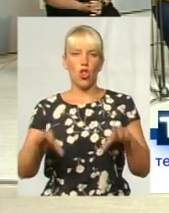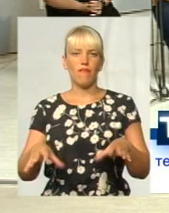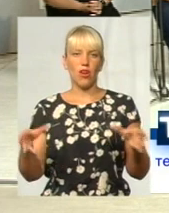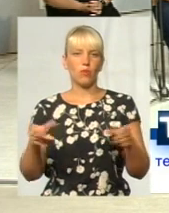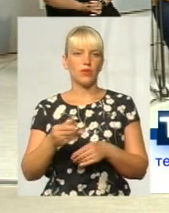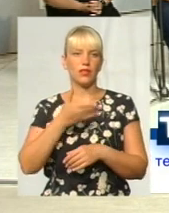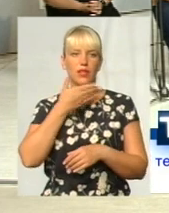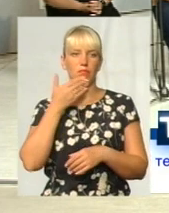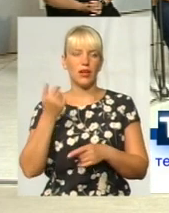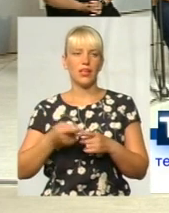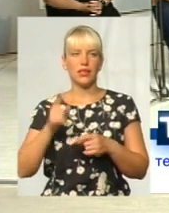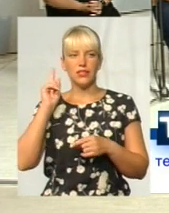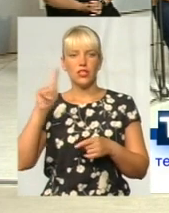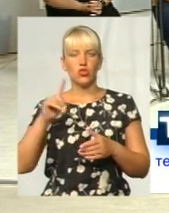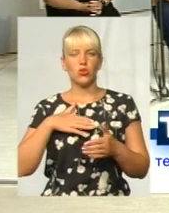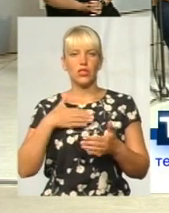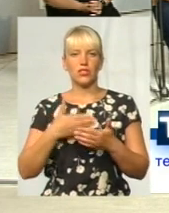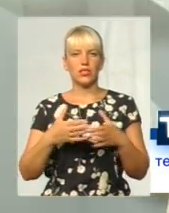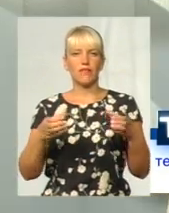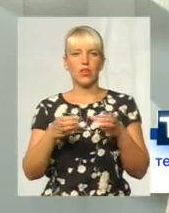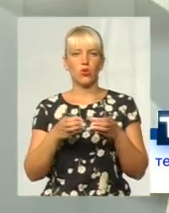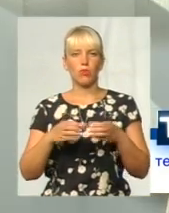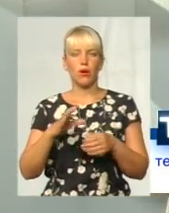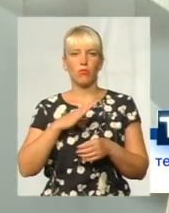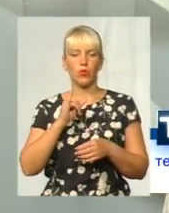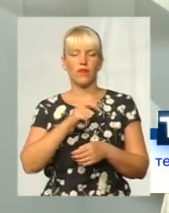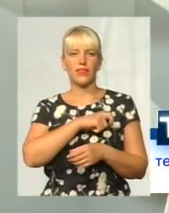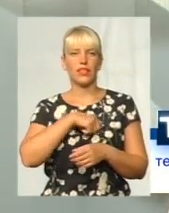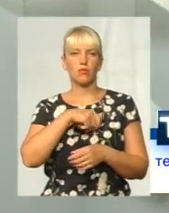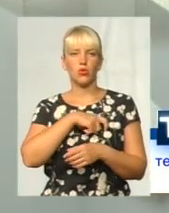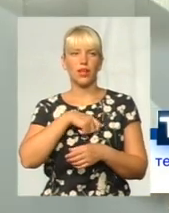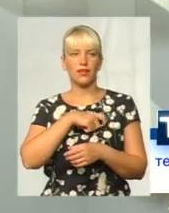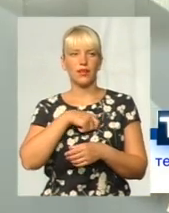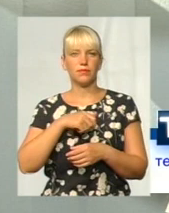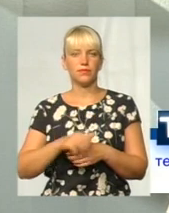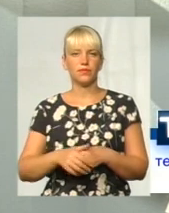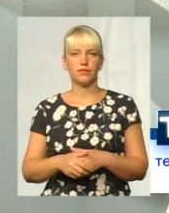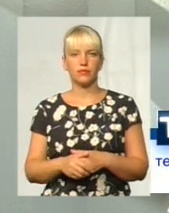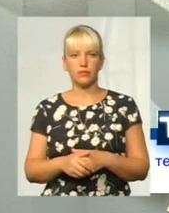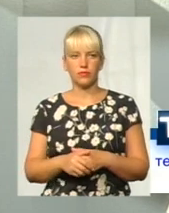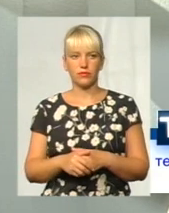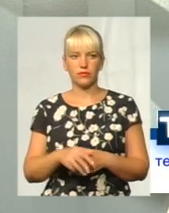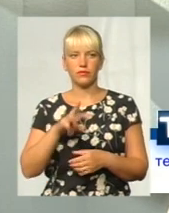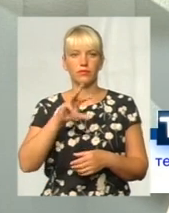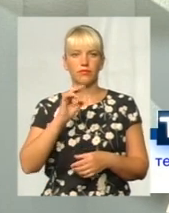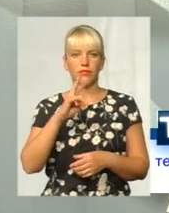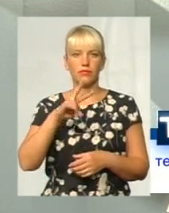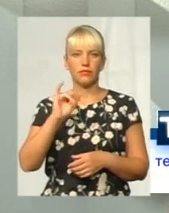Я знаю, що сьогодні ініціативна група була і в депутата Мельника.